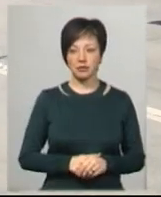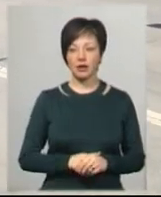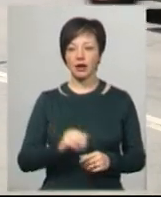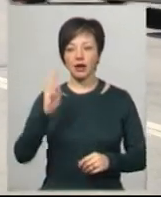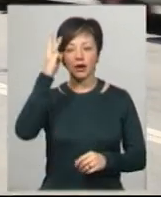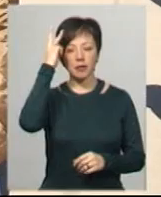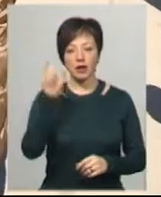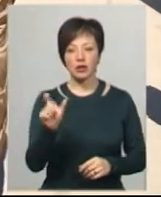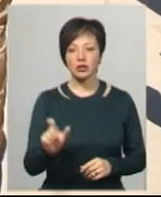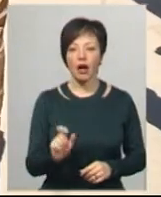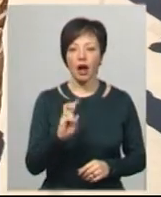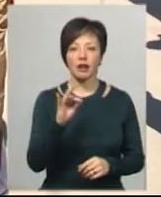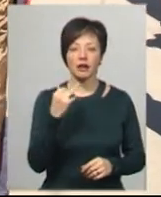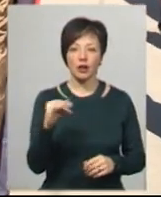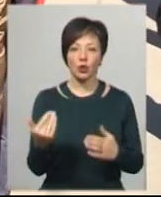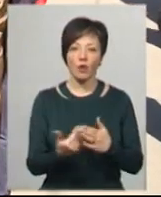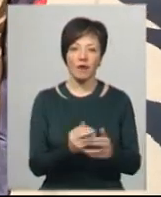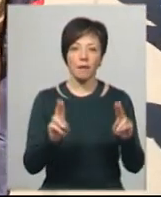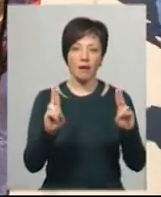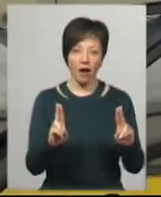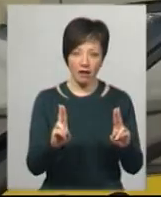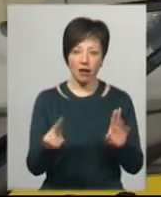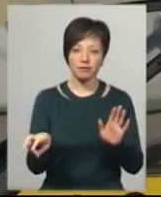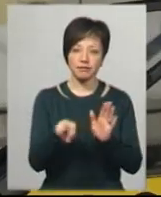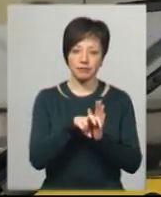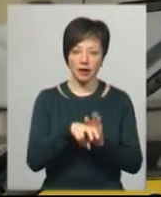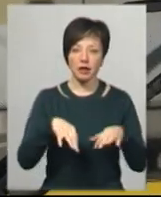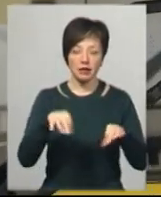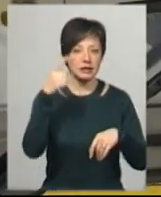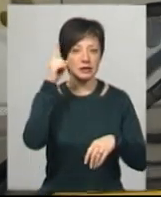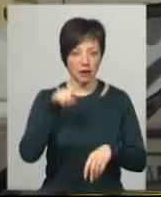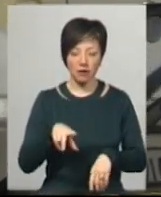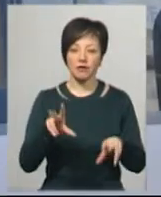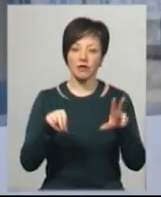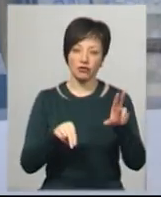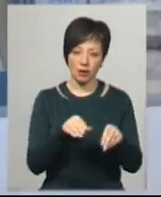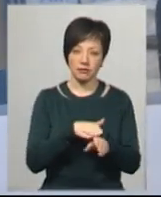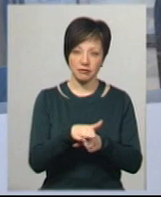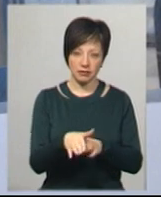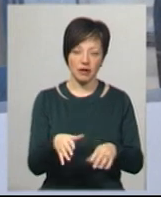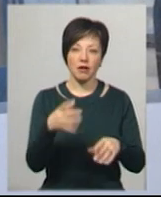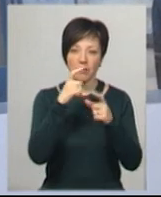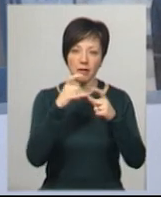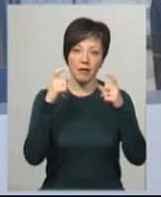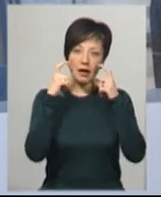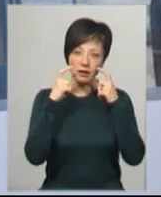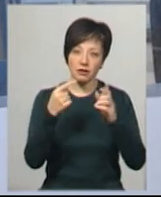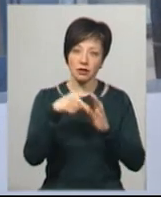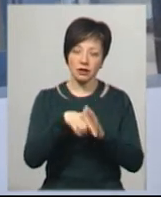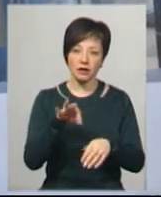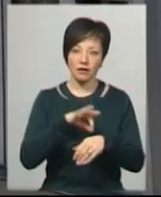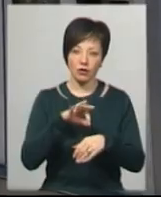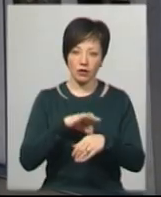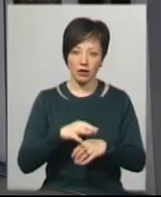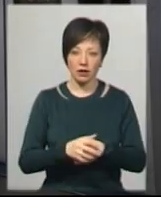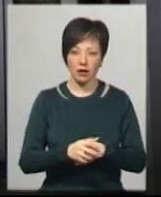Хмельничанин Андрій про нові правила проїзду в транспорті знає. Їх дотримується та вважає, маску одягати мають люди з ознаками захворювання. Як